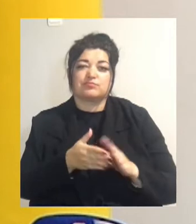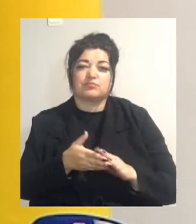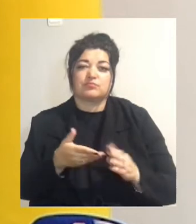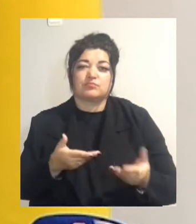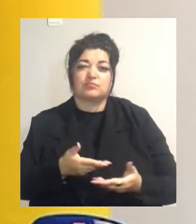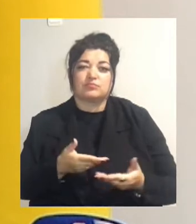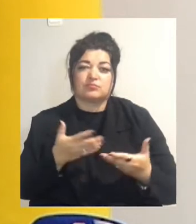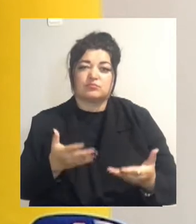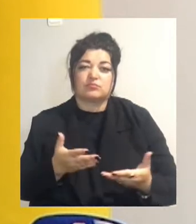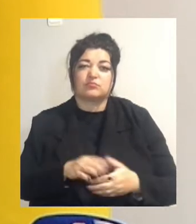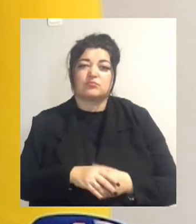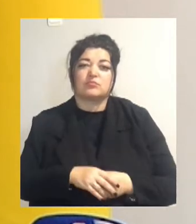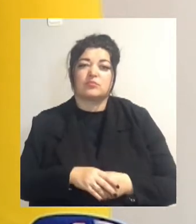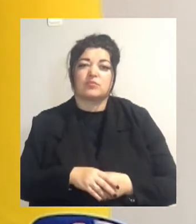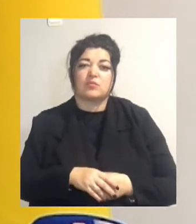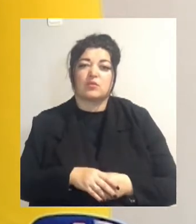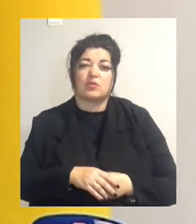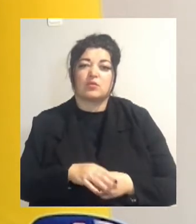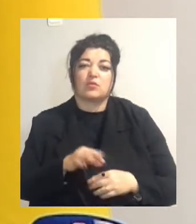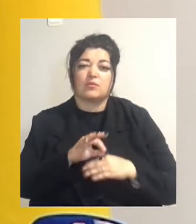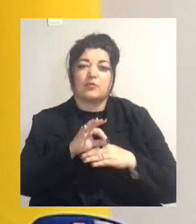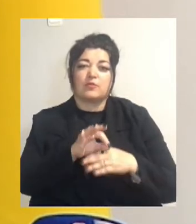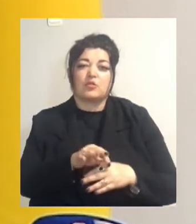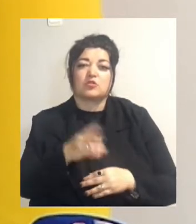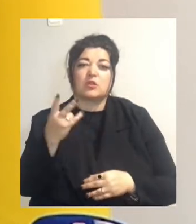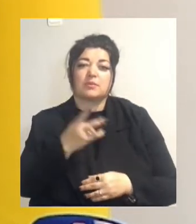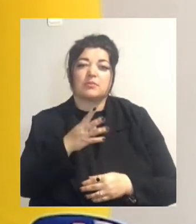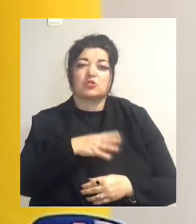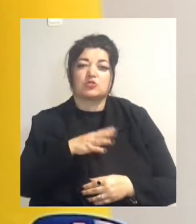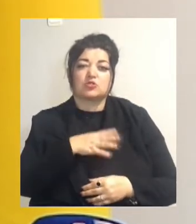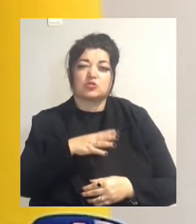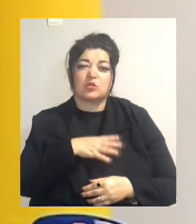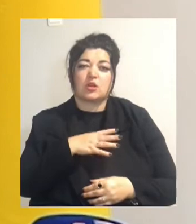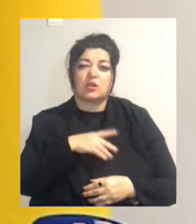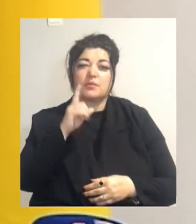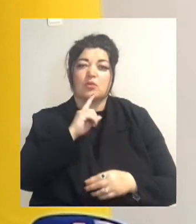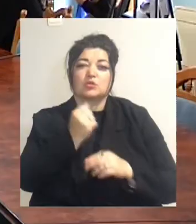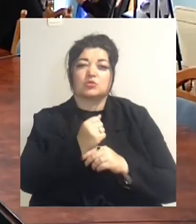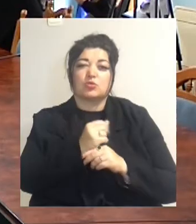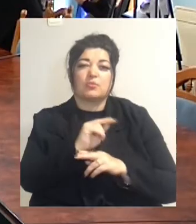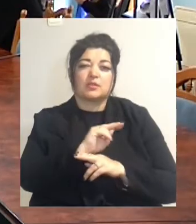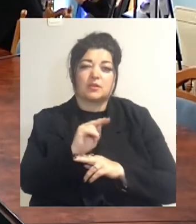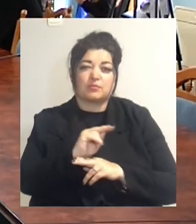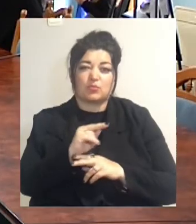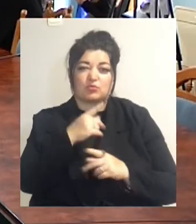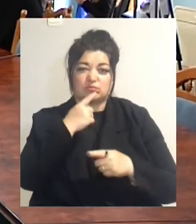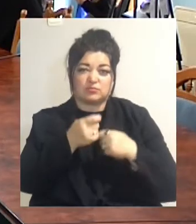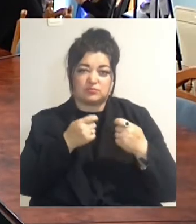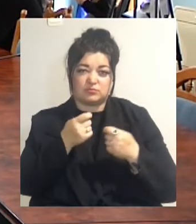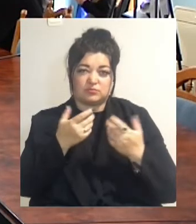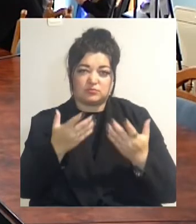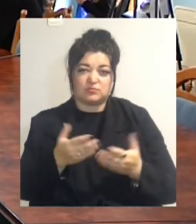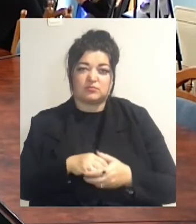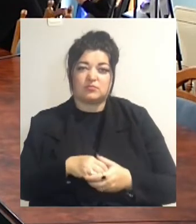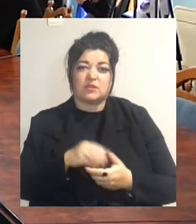ринку, що є дуже важливим. Треба чекати, поки здадуть будинок, робити ремонт. Ти купив, в'їхав і живеш вже сьогодні. По словам Оксани Коляди,